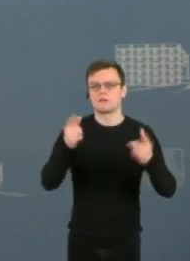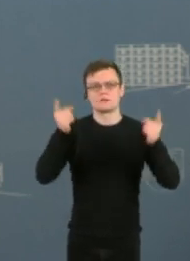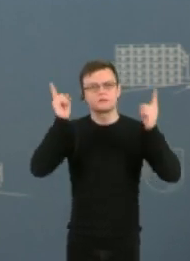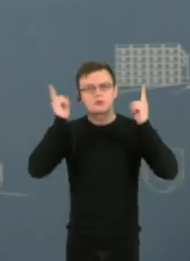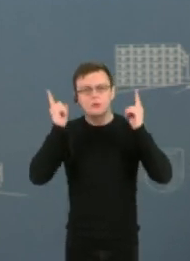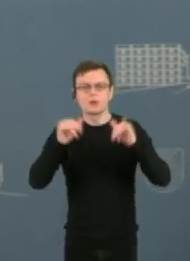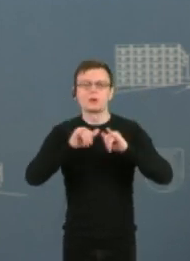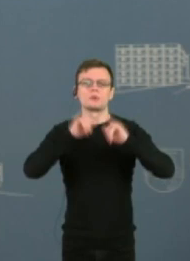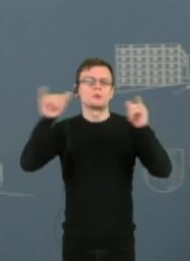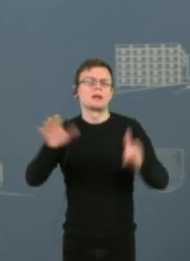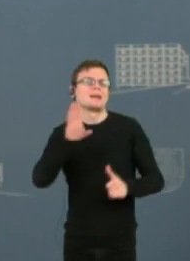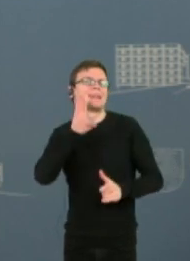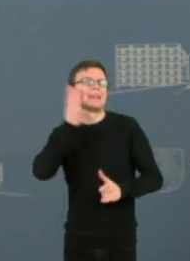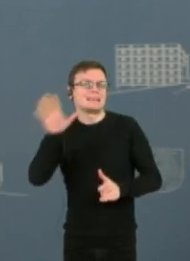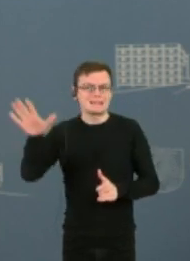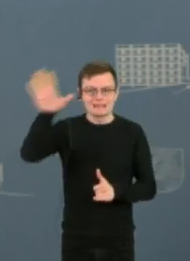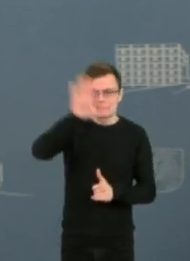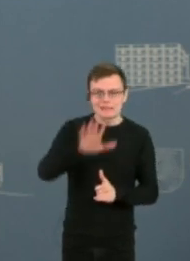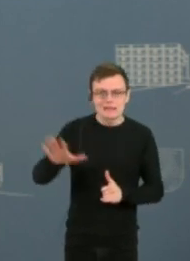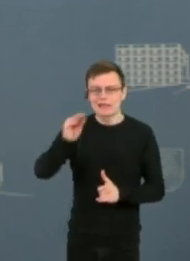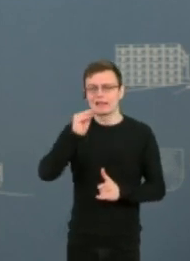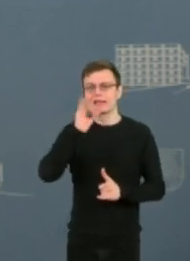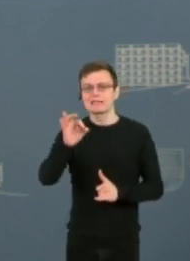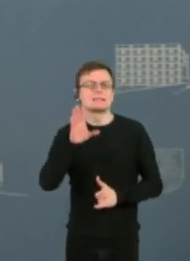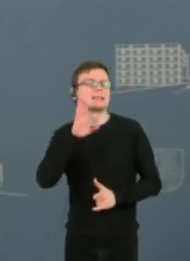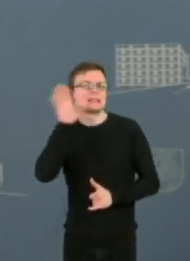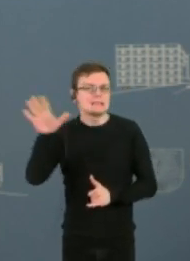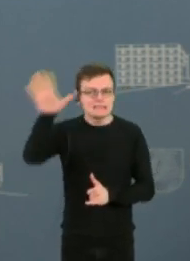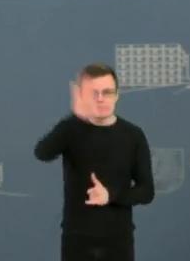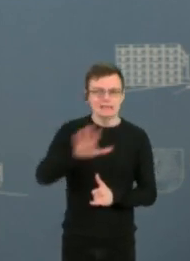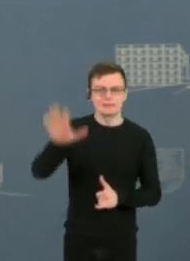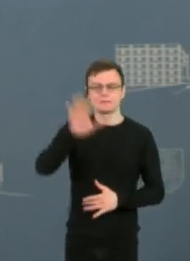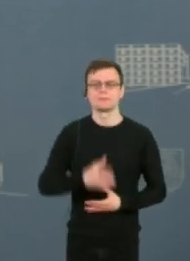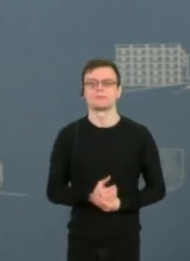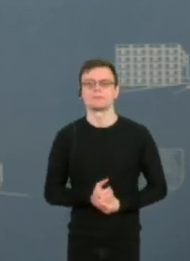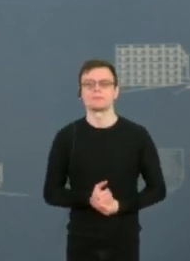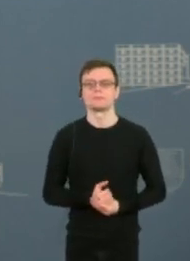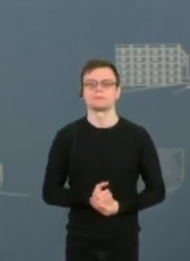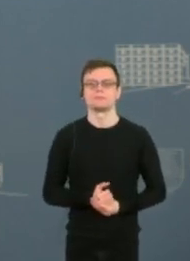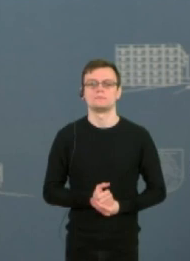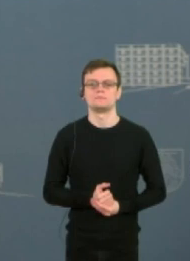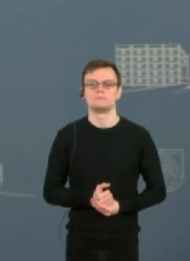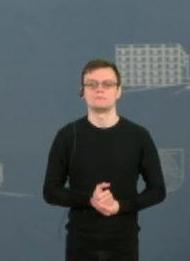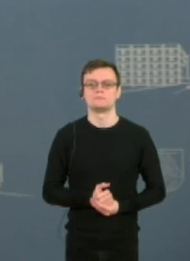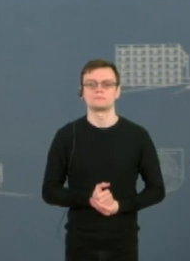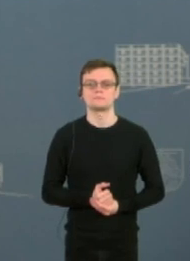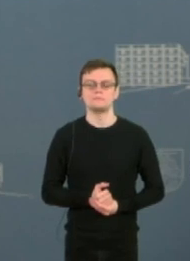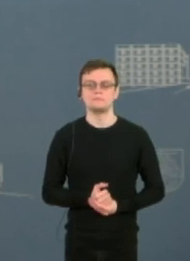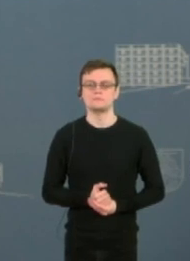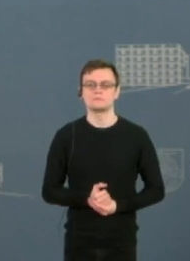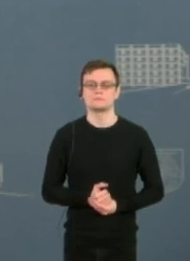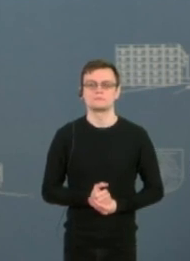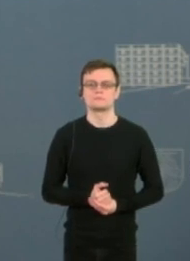rytų flange, Europos Sąjungos rytiniame flange. Ir šiame kontekste